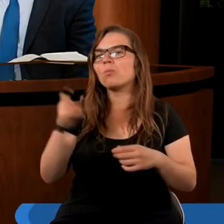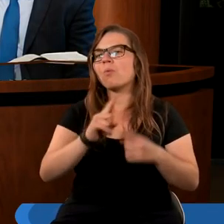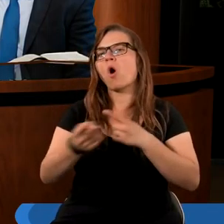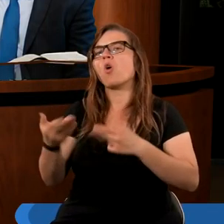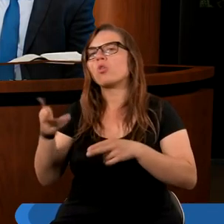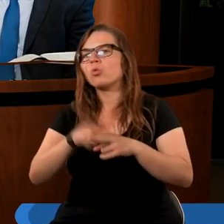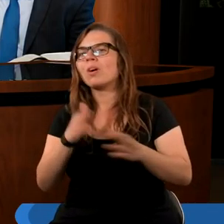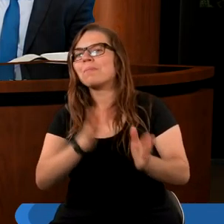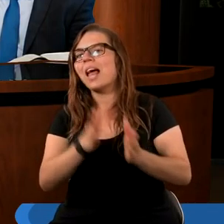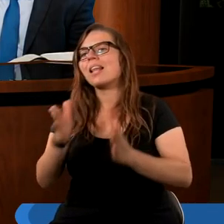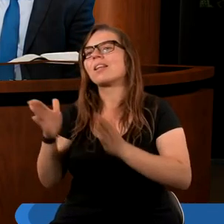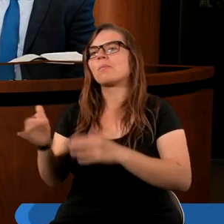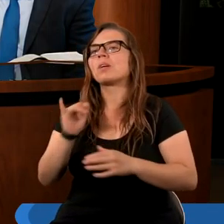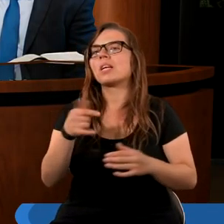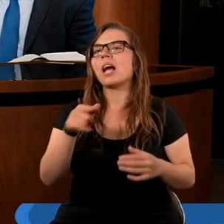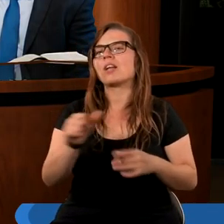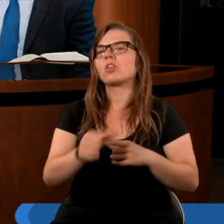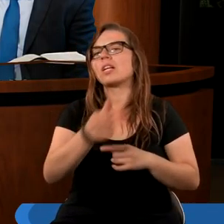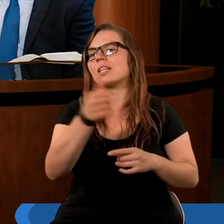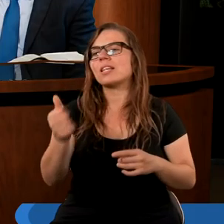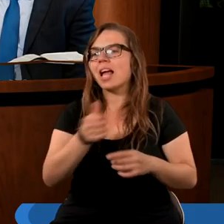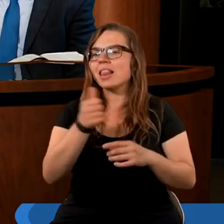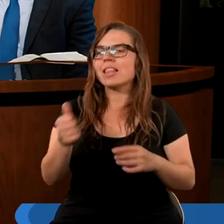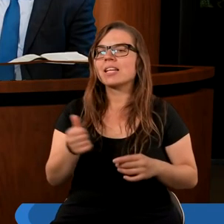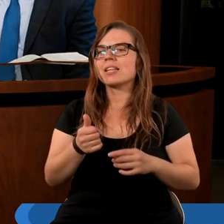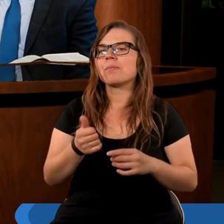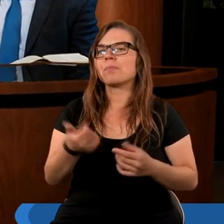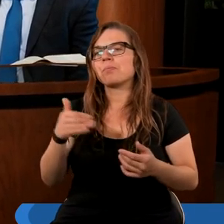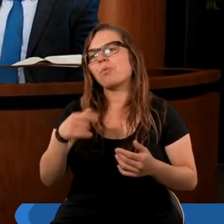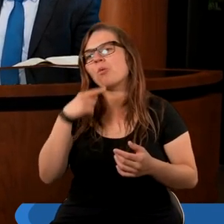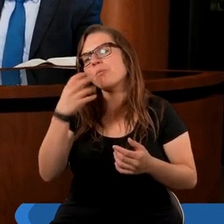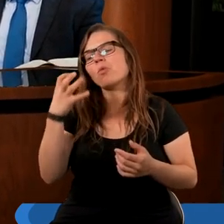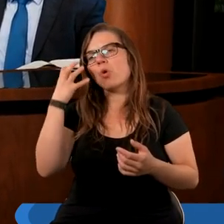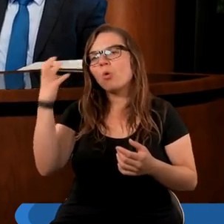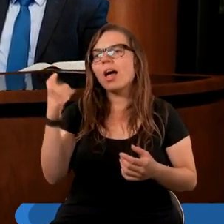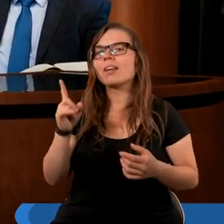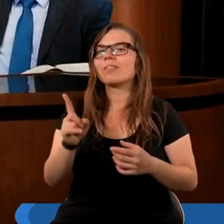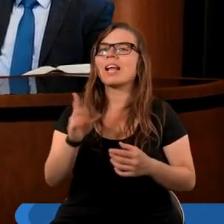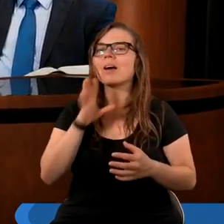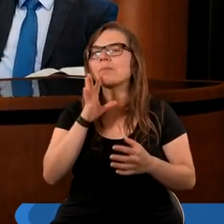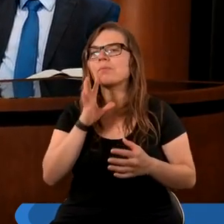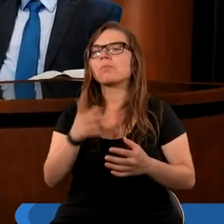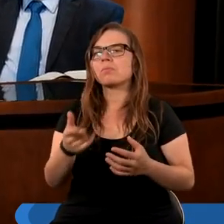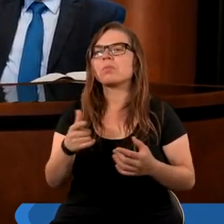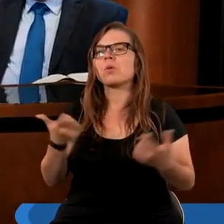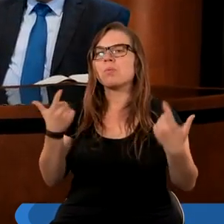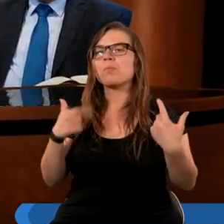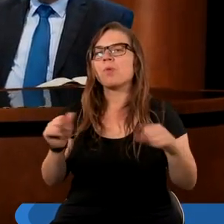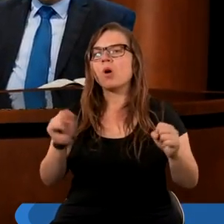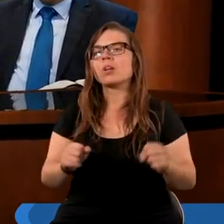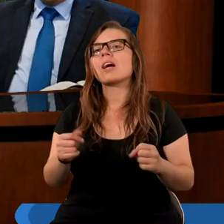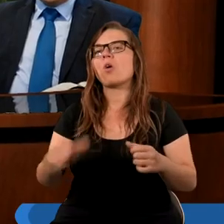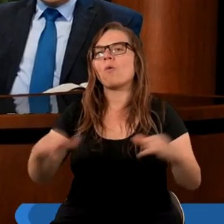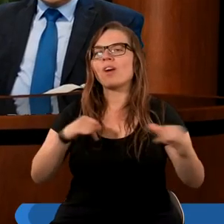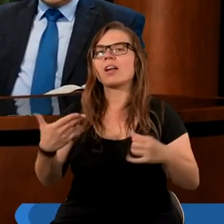po którym następuje, papiestwo jest jedynym, można powiedzieć królestwem, ale takim... Potęgą. Potęgą,